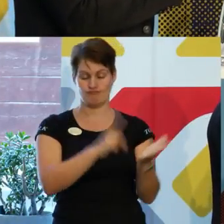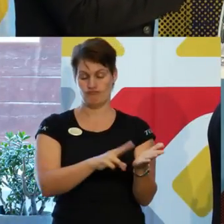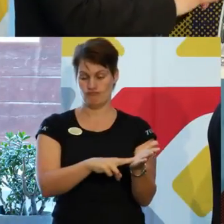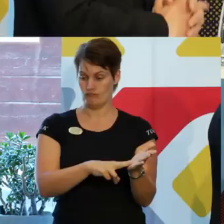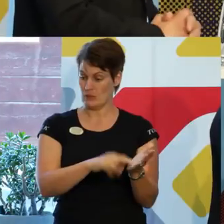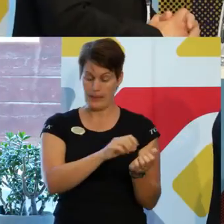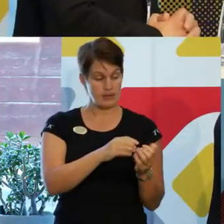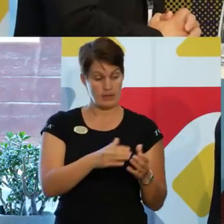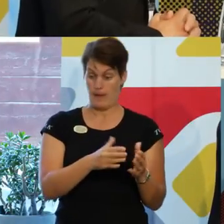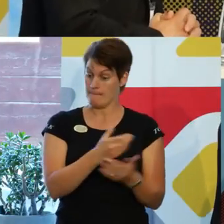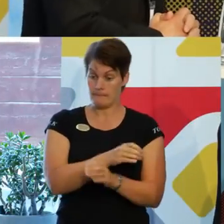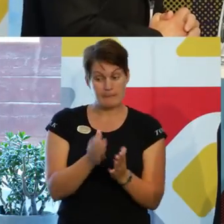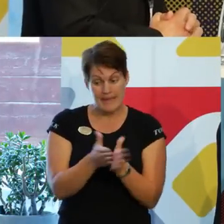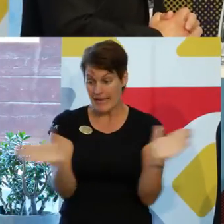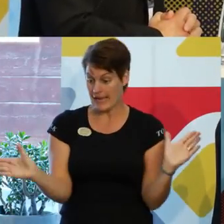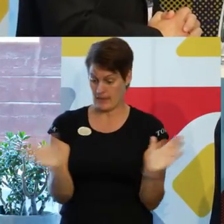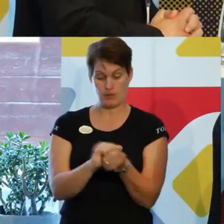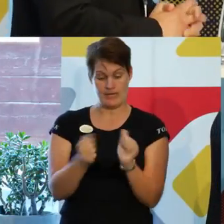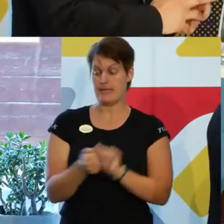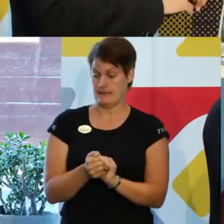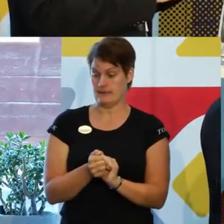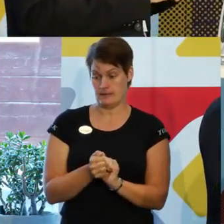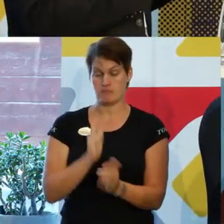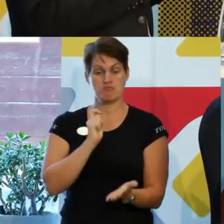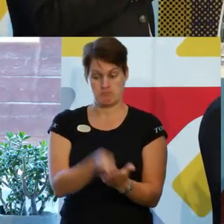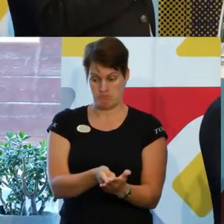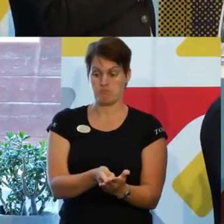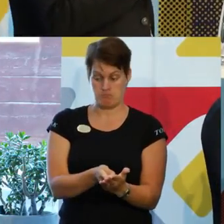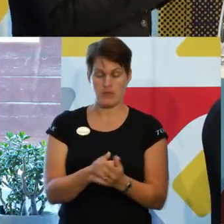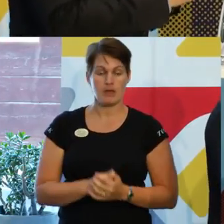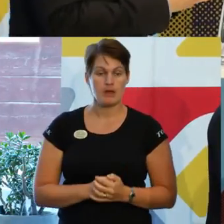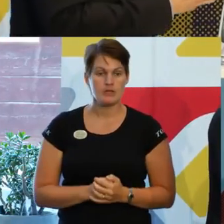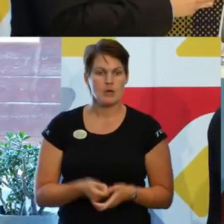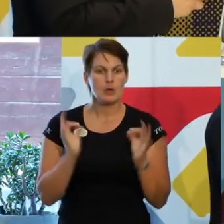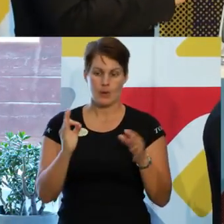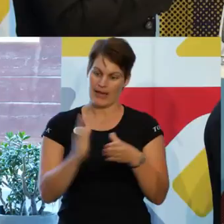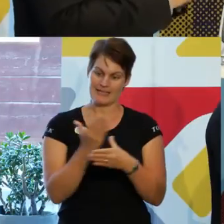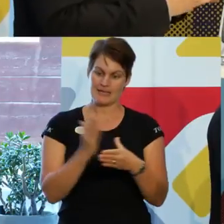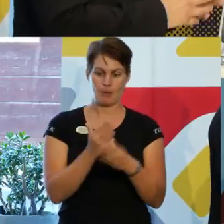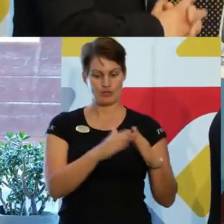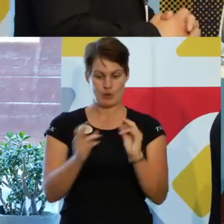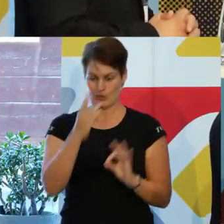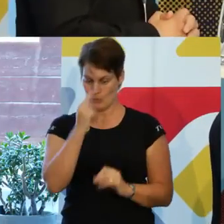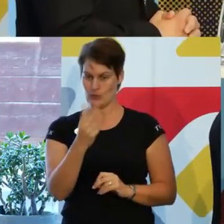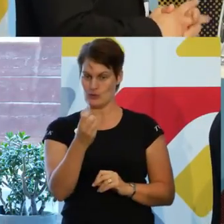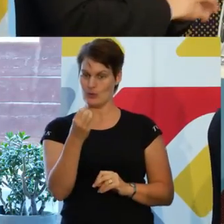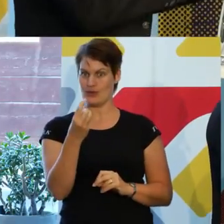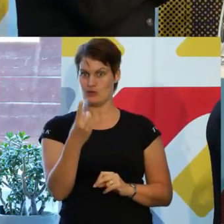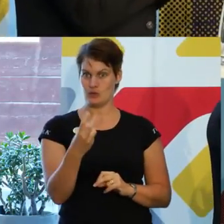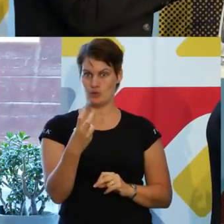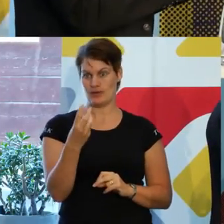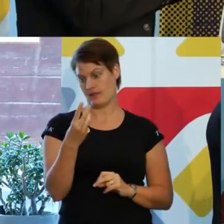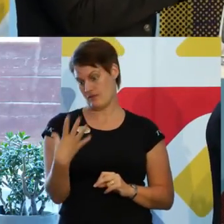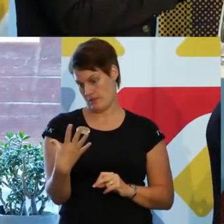politisk enighet. i den här visionen, den beskriver alltså hur ska Helsingborgs stad vara år 2035? Och där finns det antal